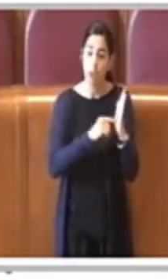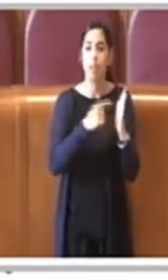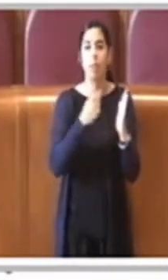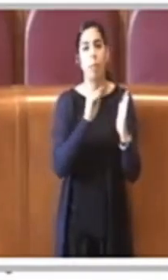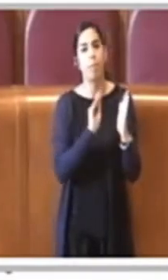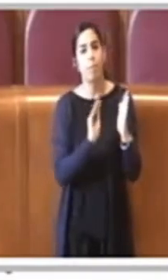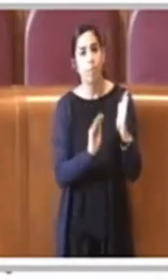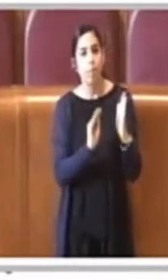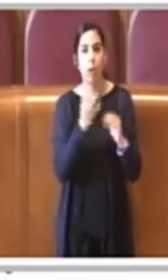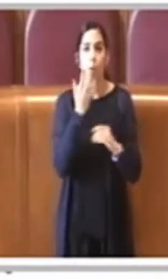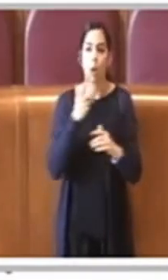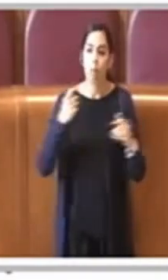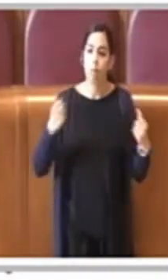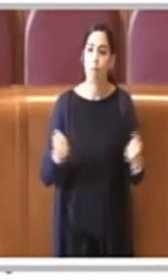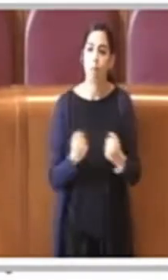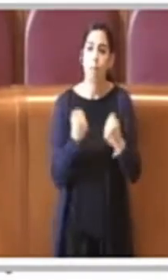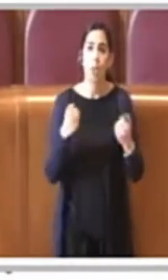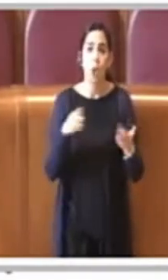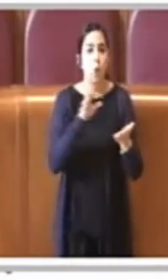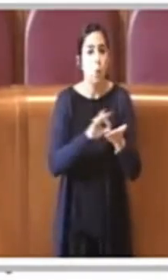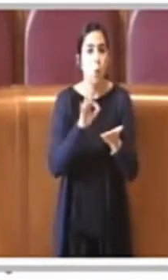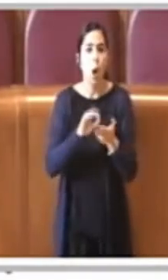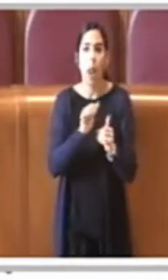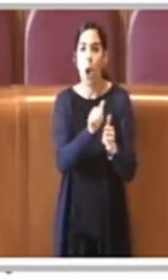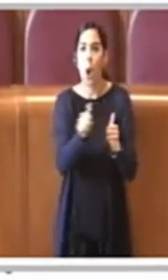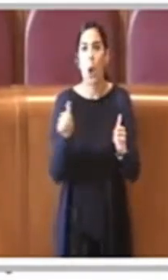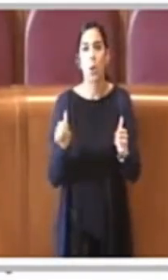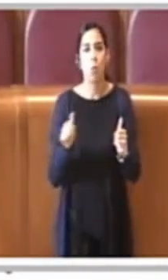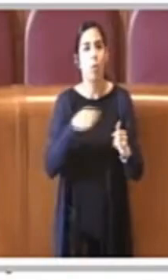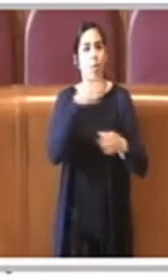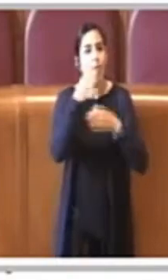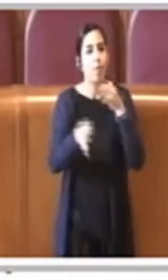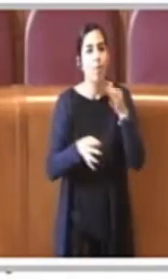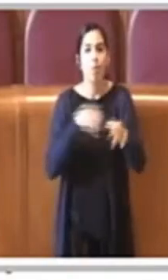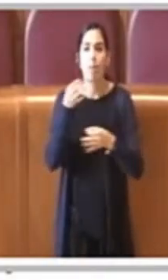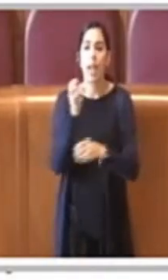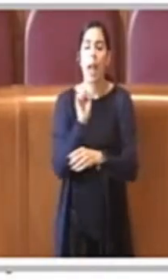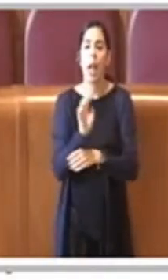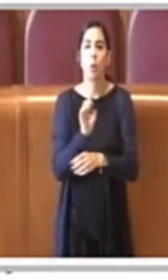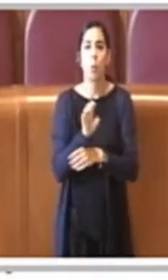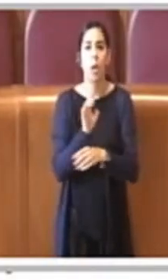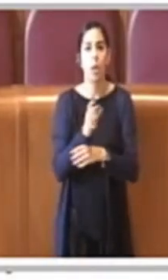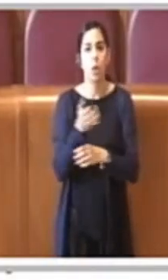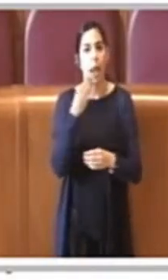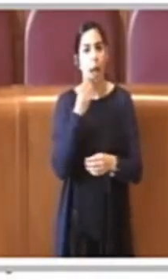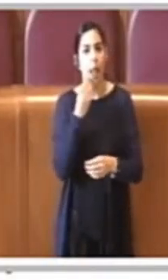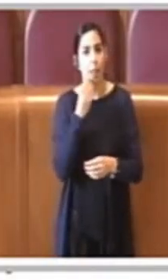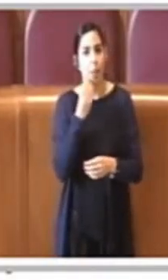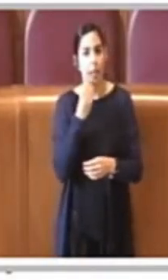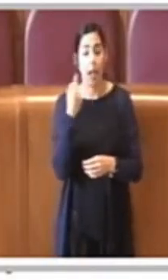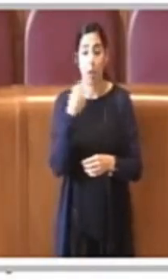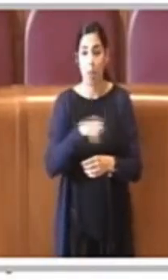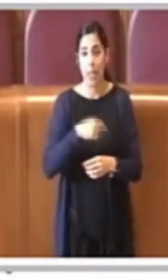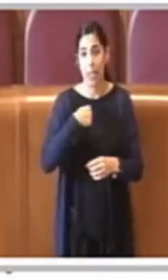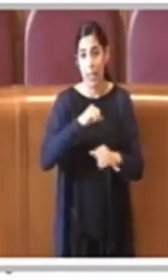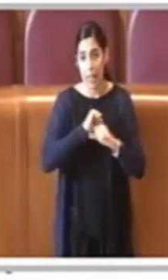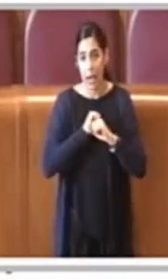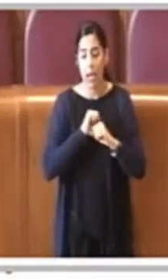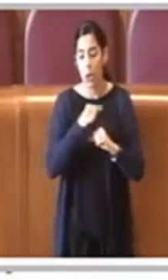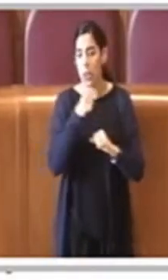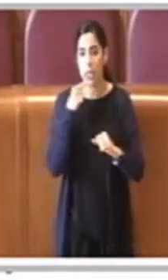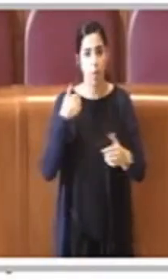campagne di educazione alimentare anche nei municipi e questo credo sia importante, urgente, impellente